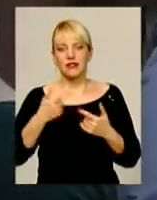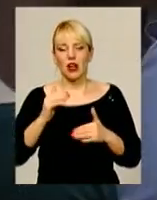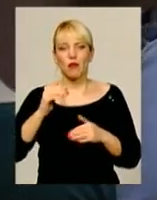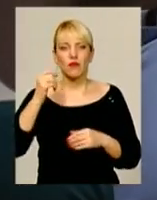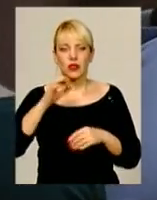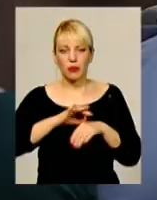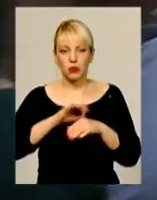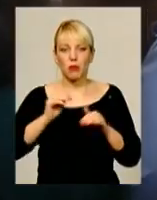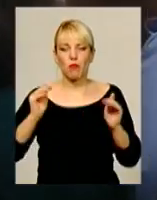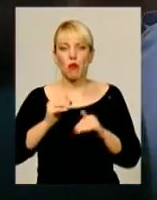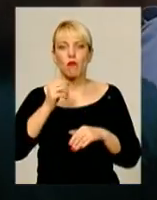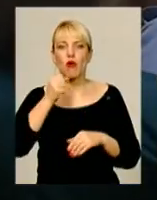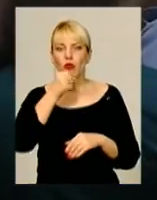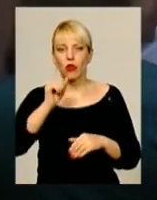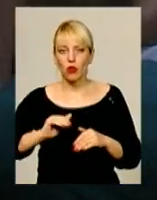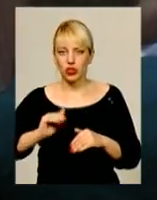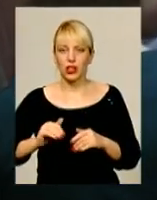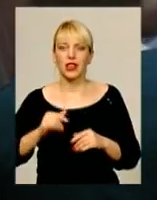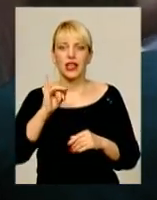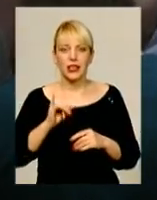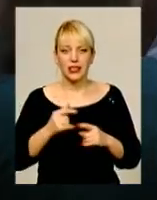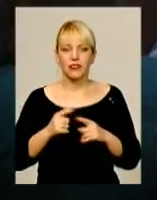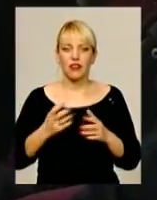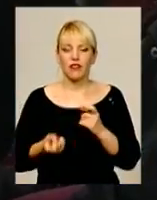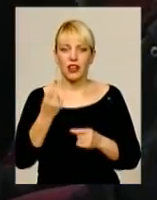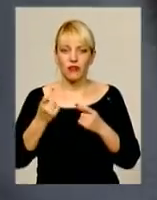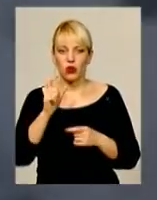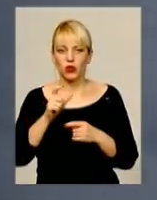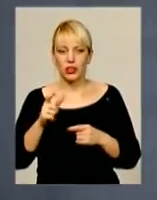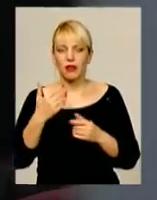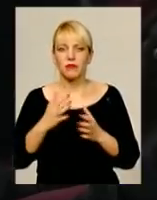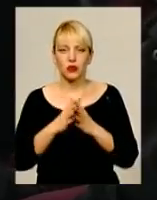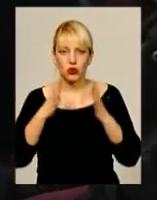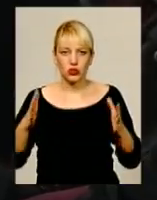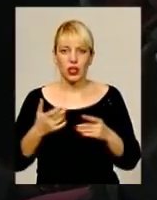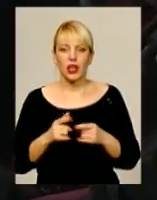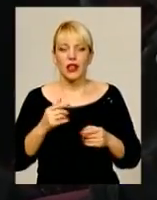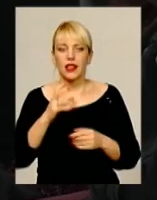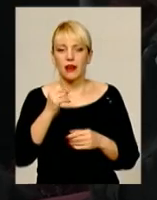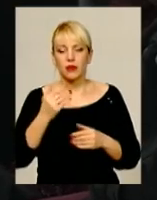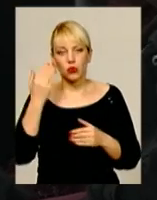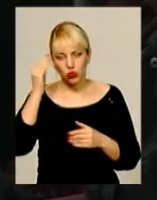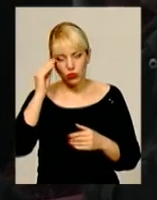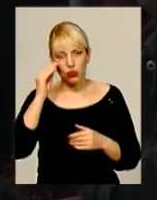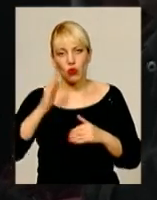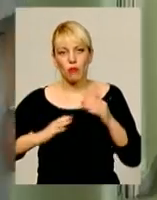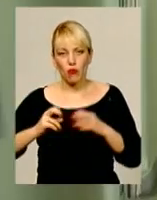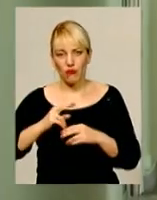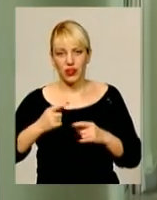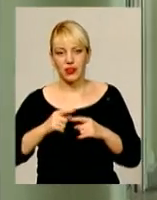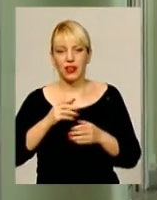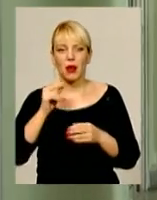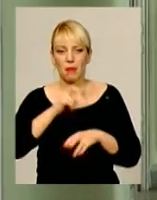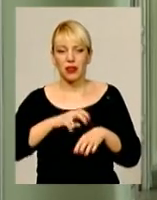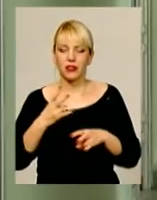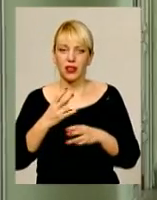а кількість захворювань, виявлених у краянок, вперше значно зросла. На думку профільних медиків, жінкам варто приділяти значно більше